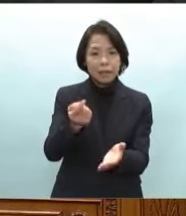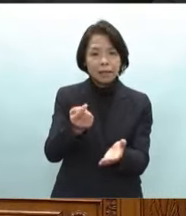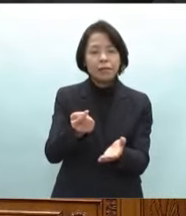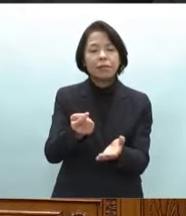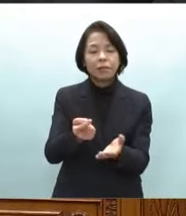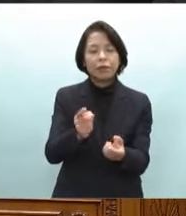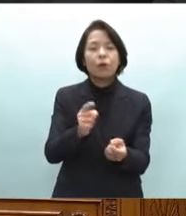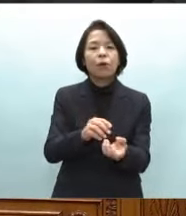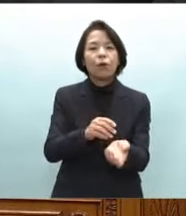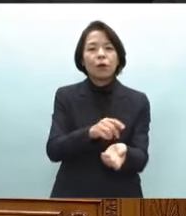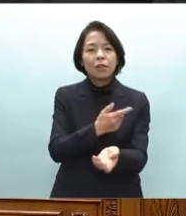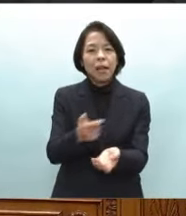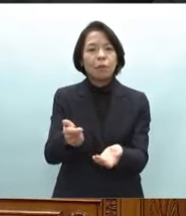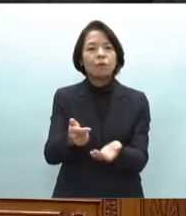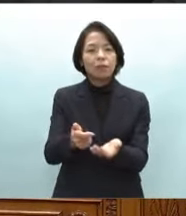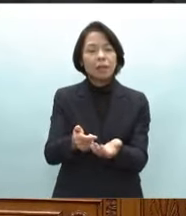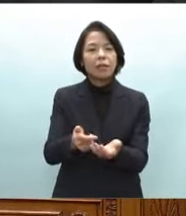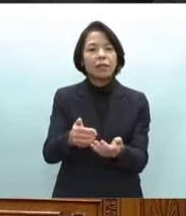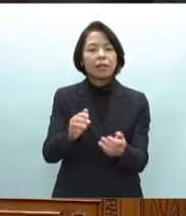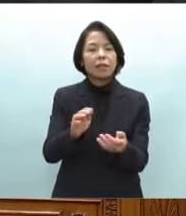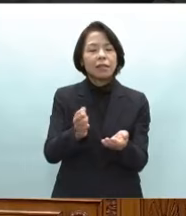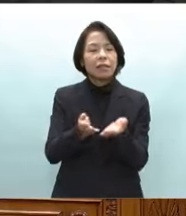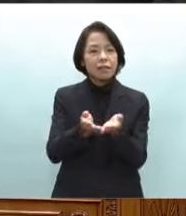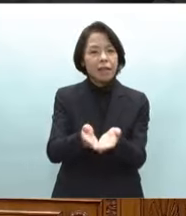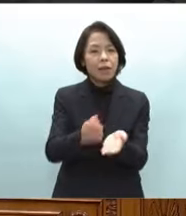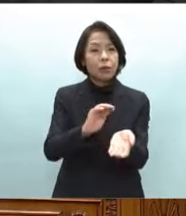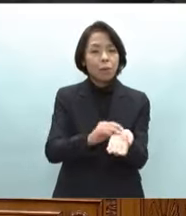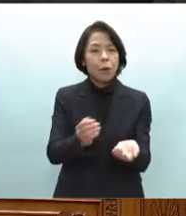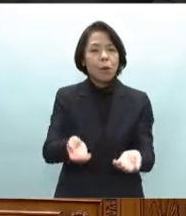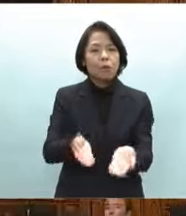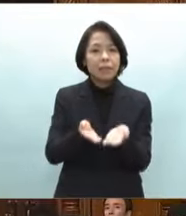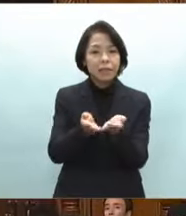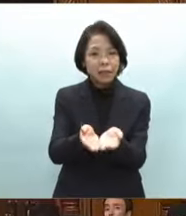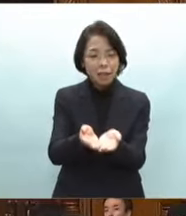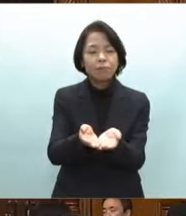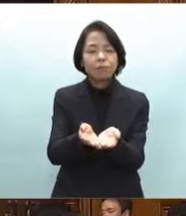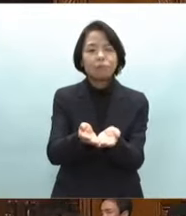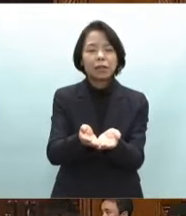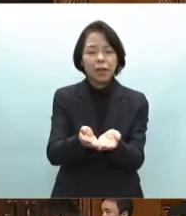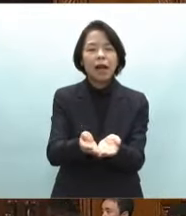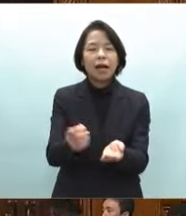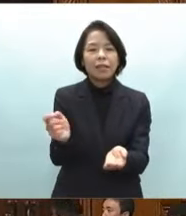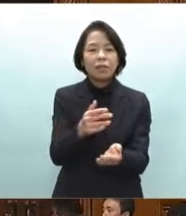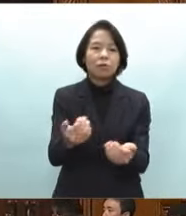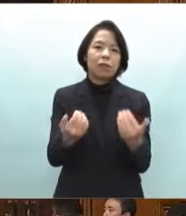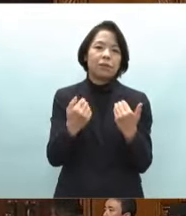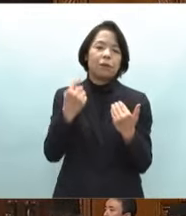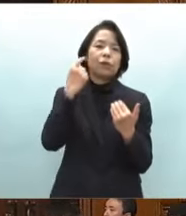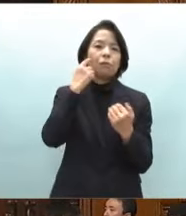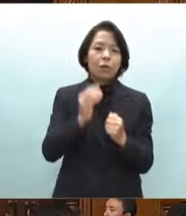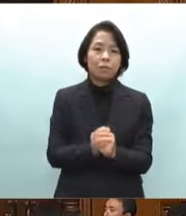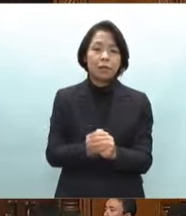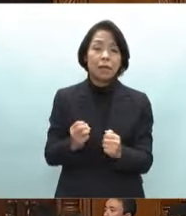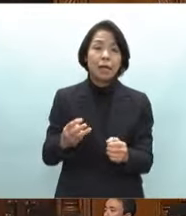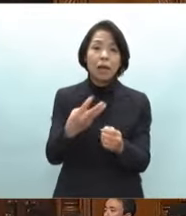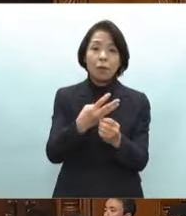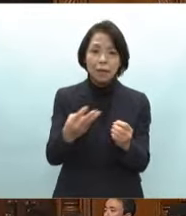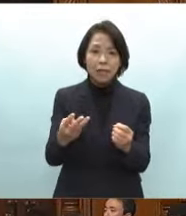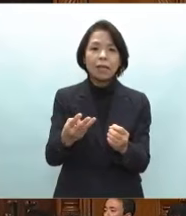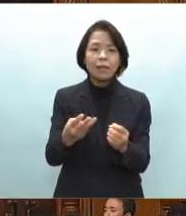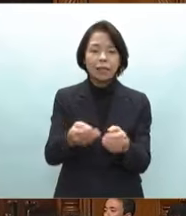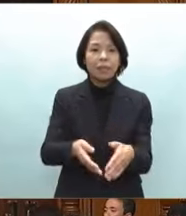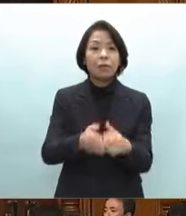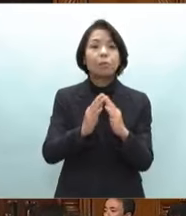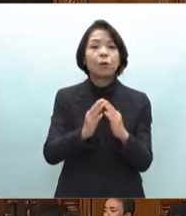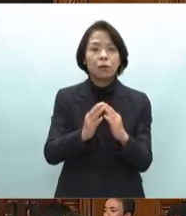の整備はやはり急がればならないと実感をいたしました令和3年に成立した議員立法では船